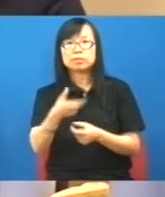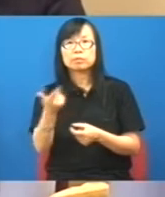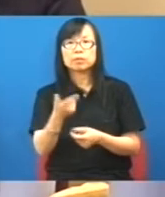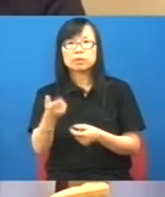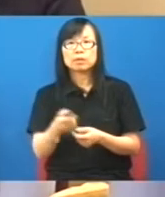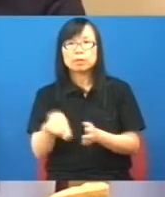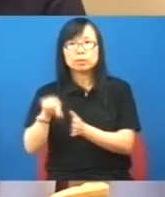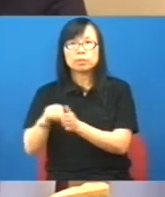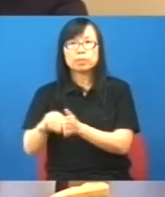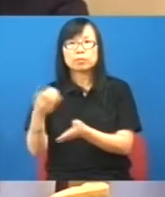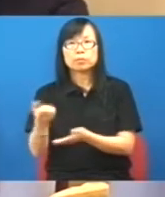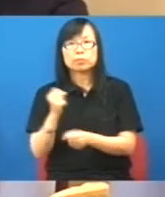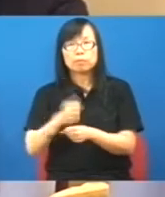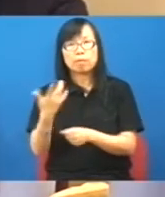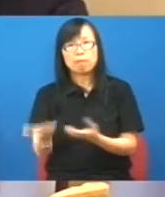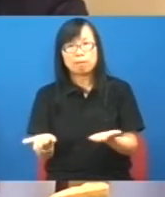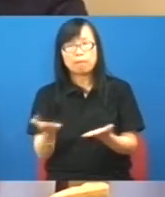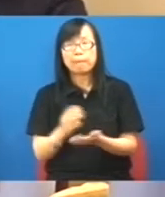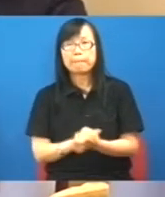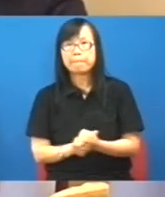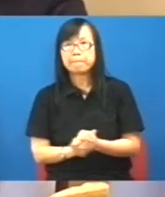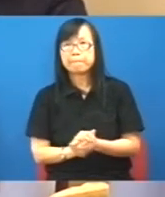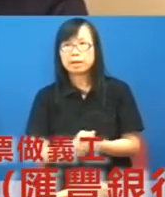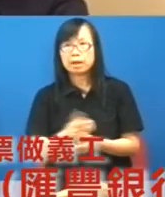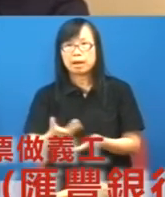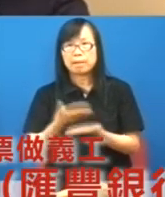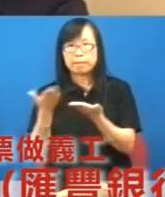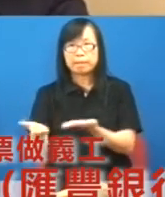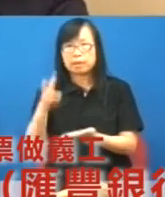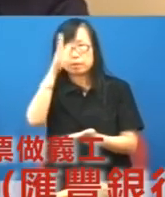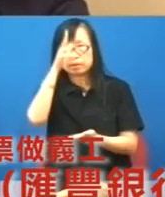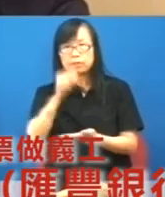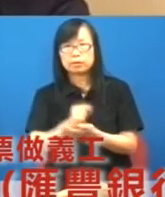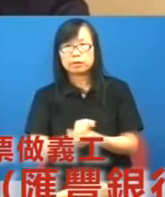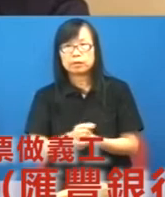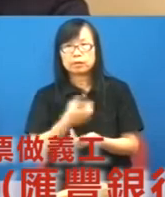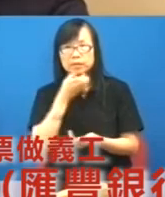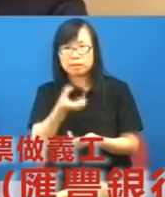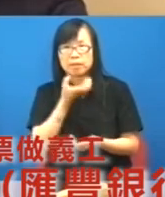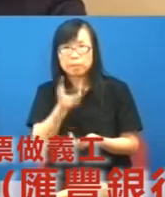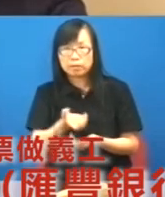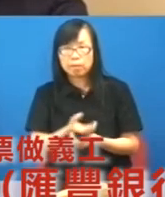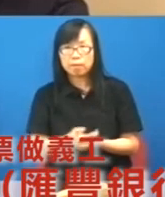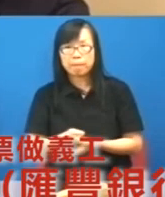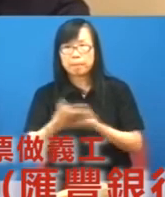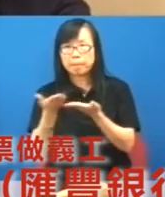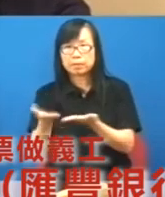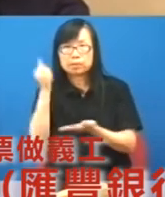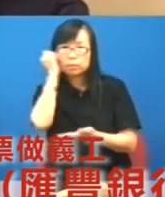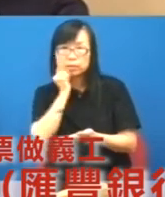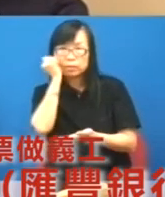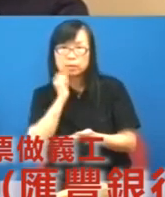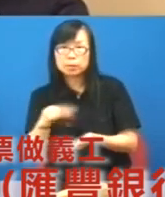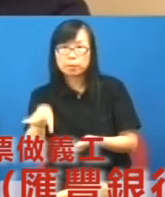買來做什麼是不是攝棺材是給梁振英和周先生攝棺材不是給老長姐去用